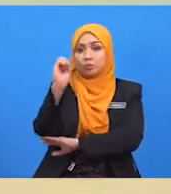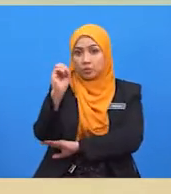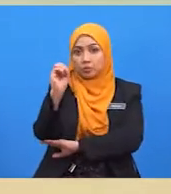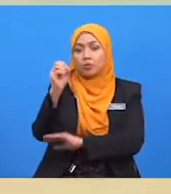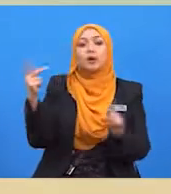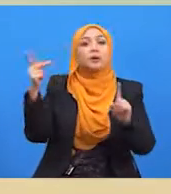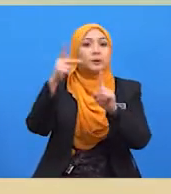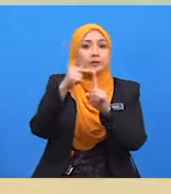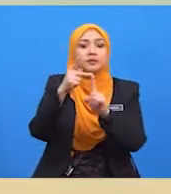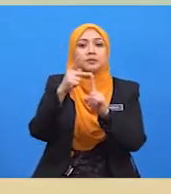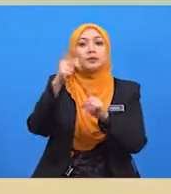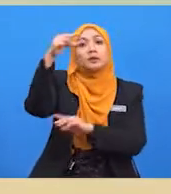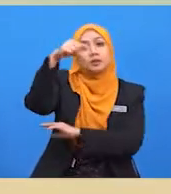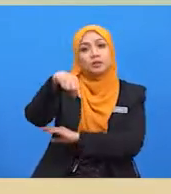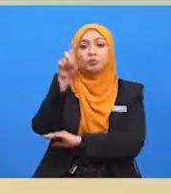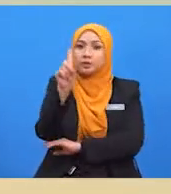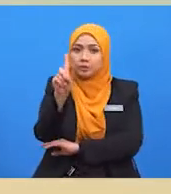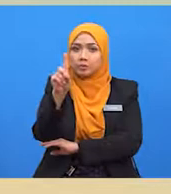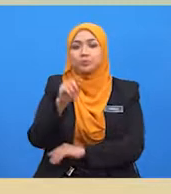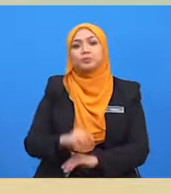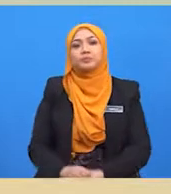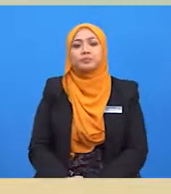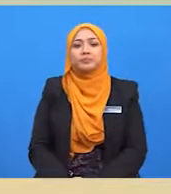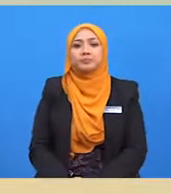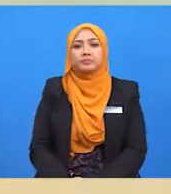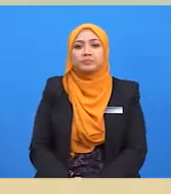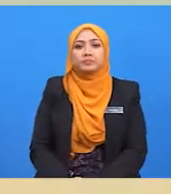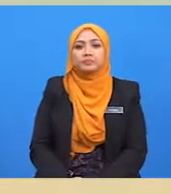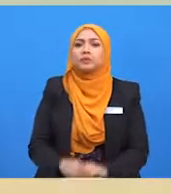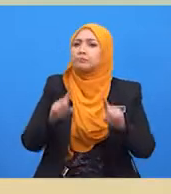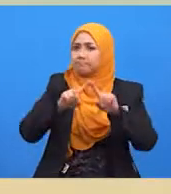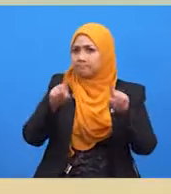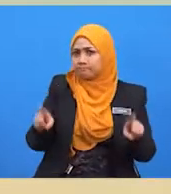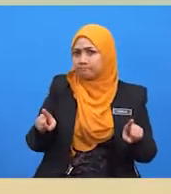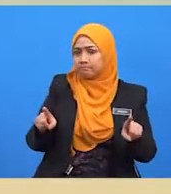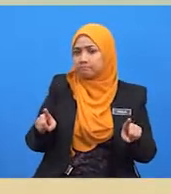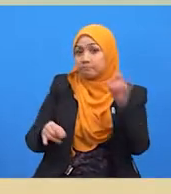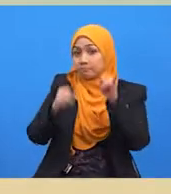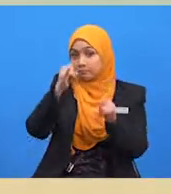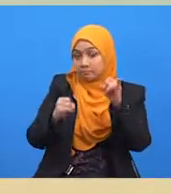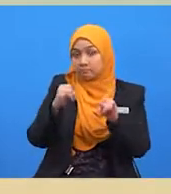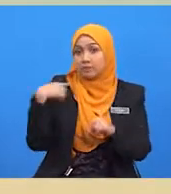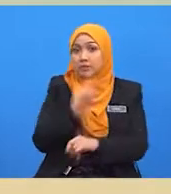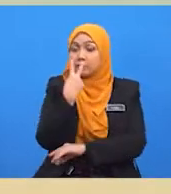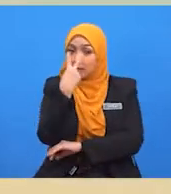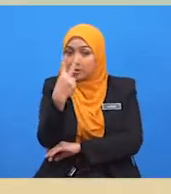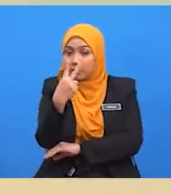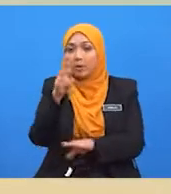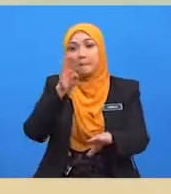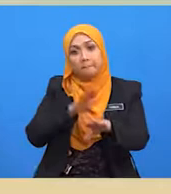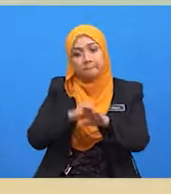Namun, jika diperhatikan pada raja, iaitu pada harga P1,